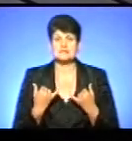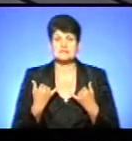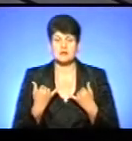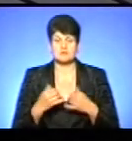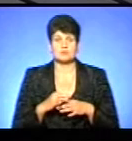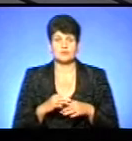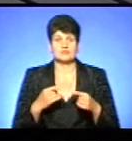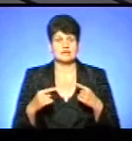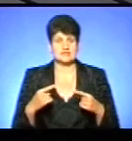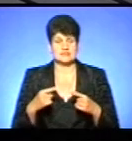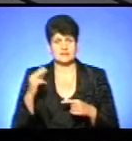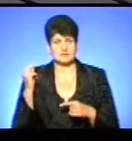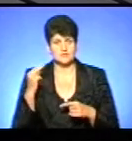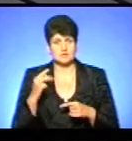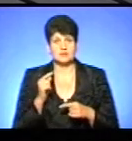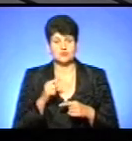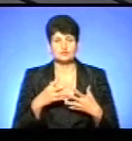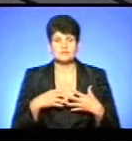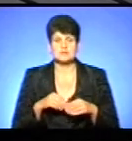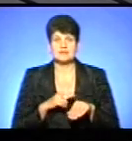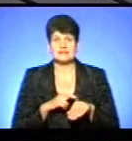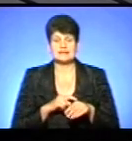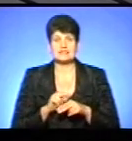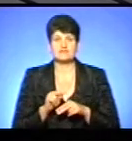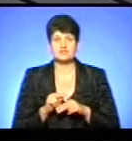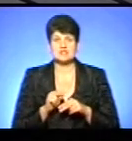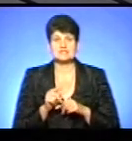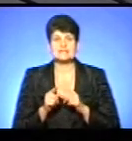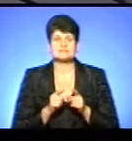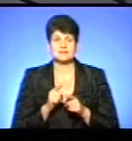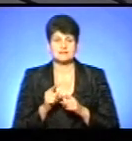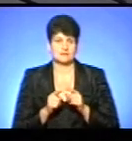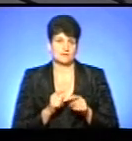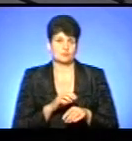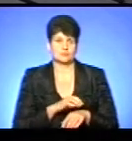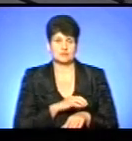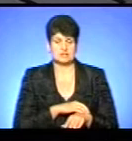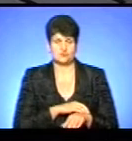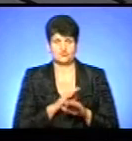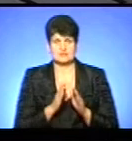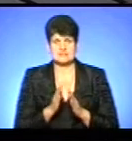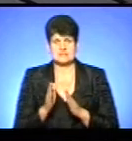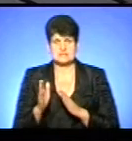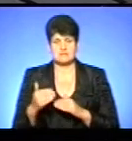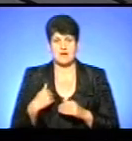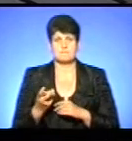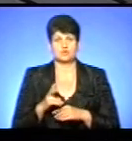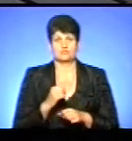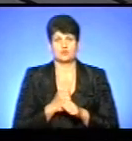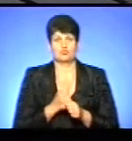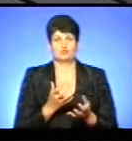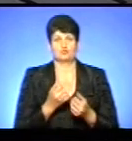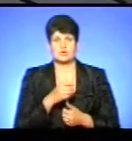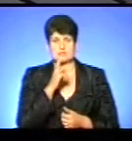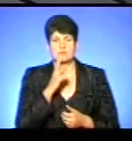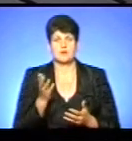проводимо різні тренінги для того, щоб сімейного лікаря навчити, змінити ту аргянську систему мислення про те, що я прийшов на роботу і отримує заробітну